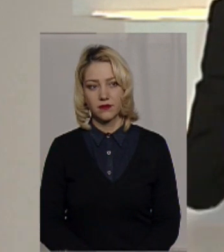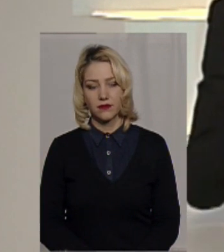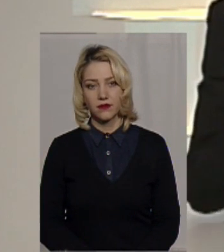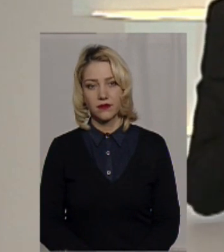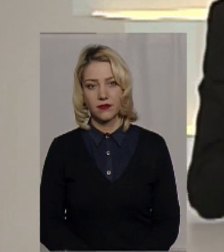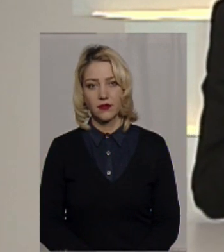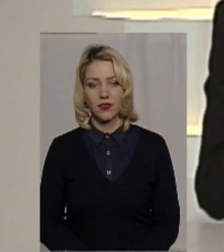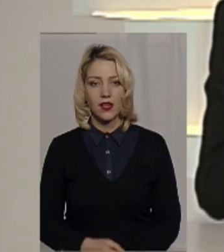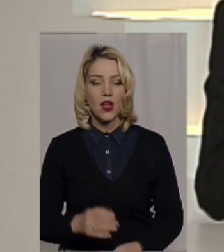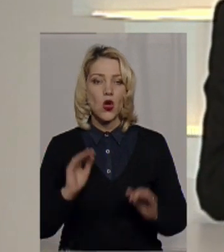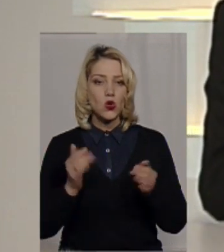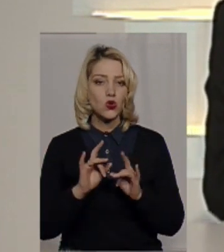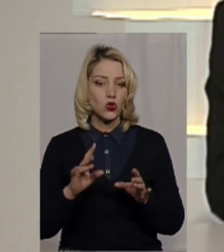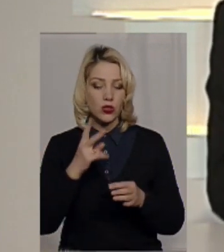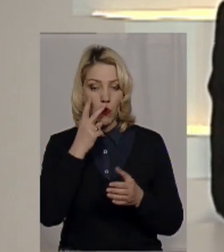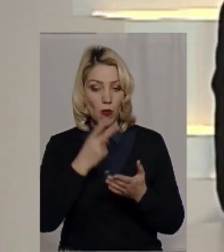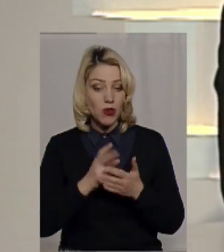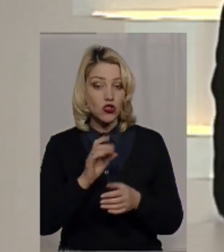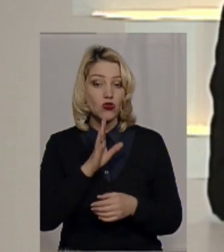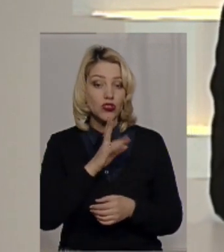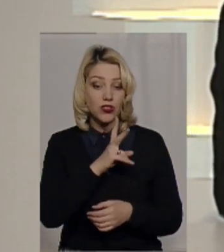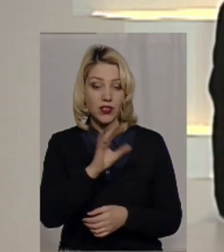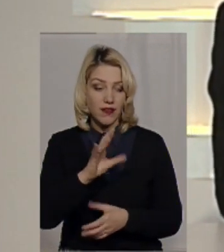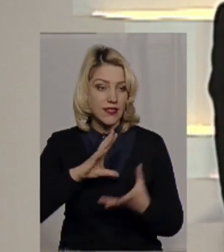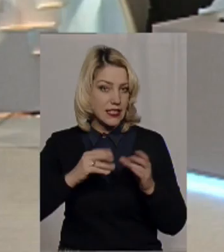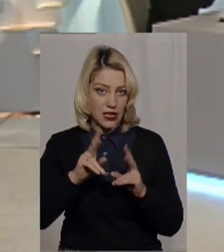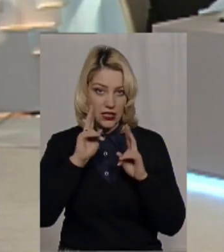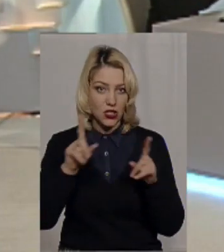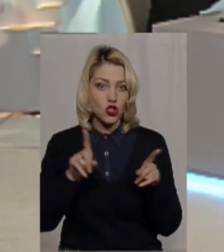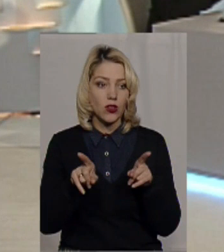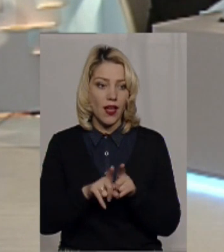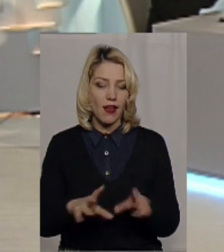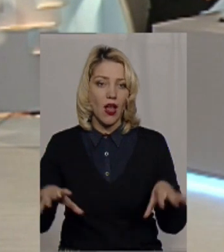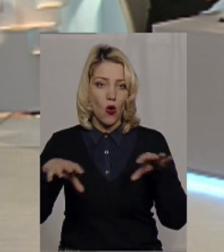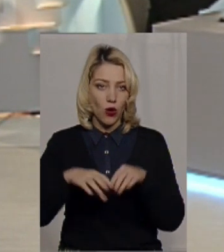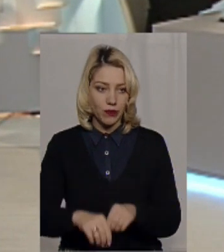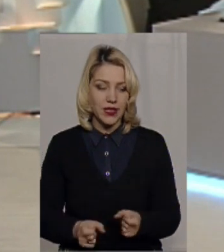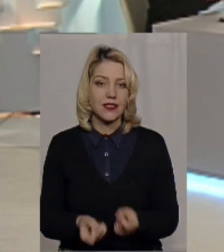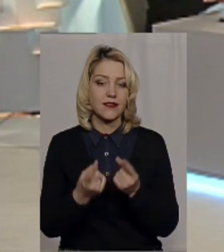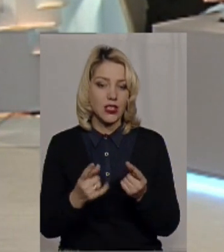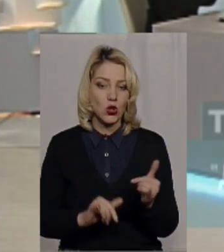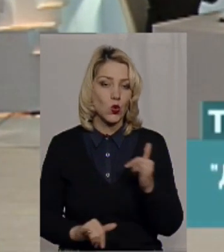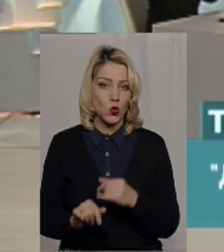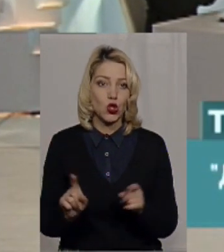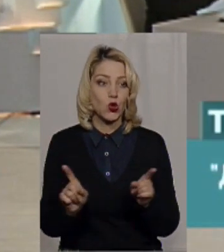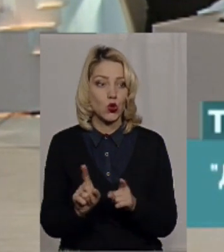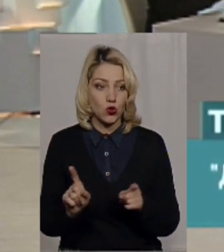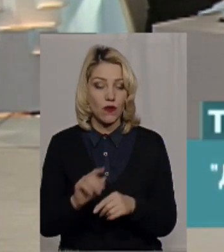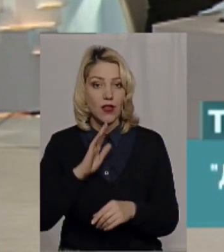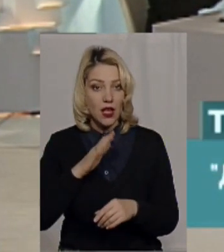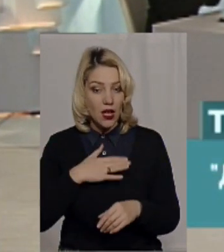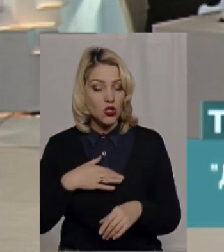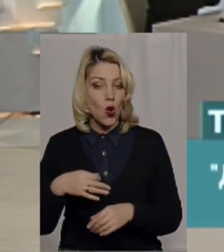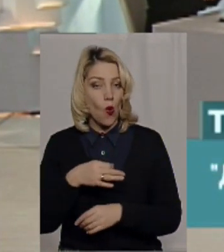От із сюжету ми подивилися, що жінки взагалі не знають, що таке об'єднання, звідки, куди і що. В